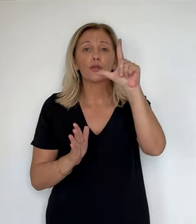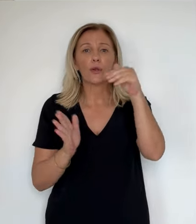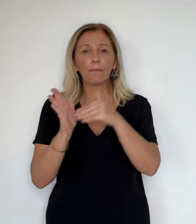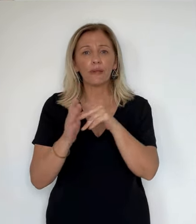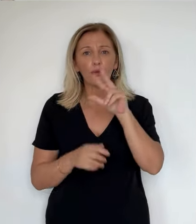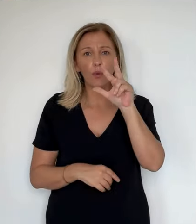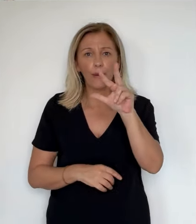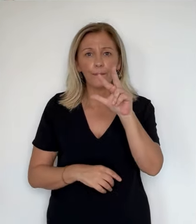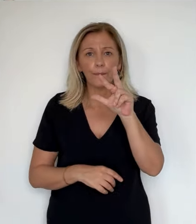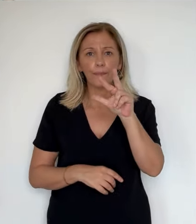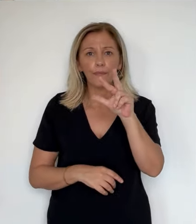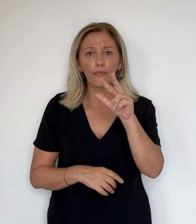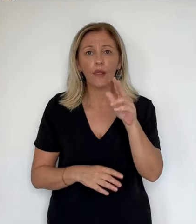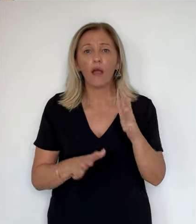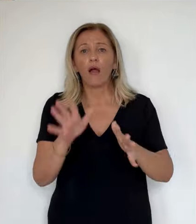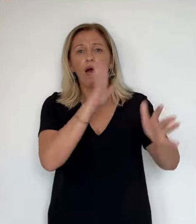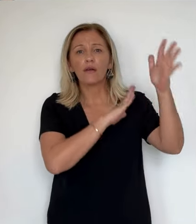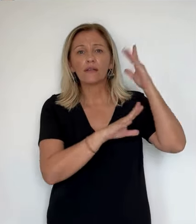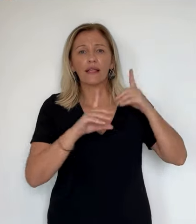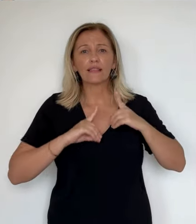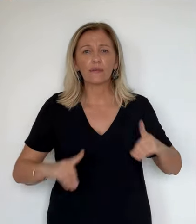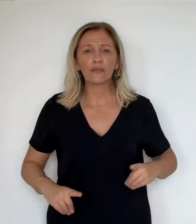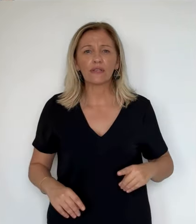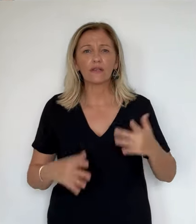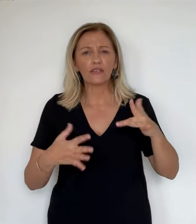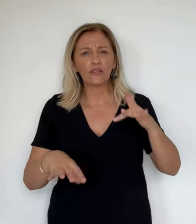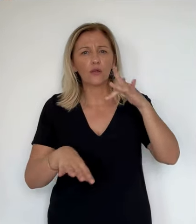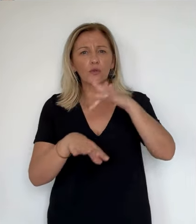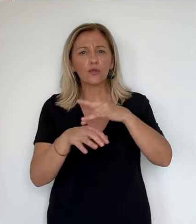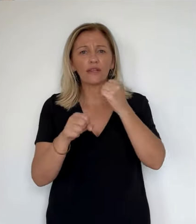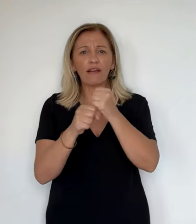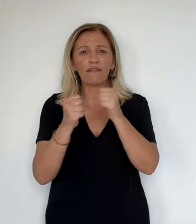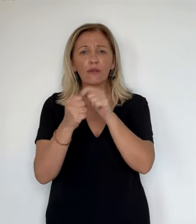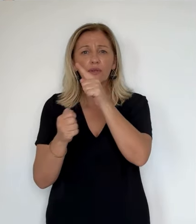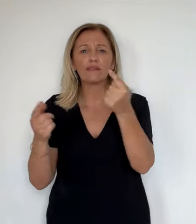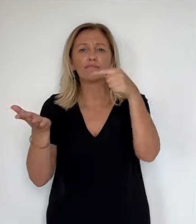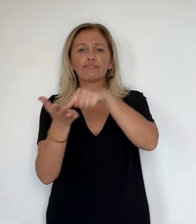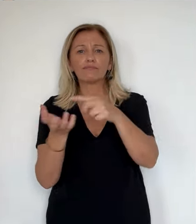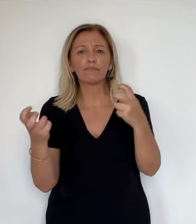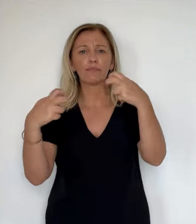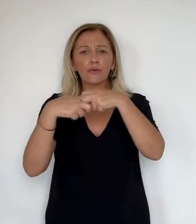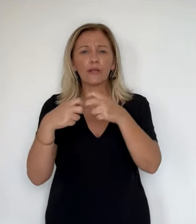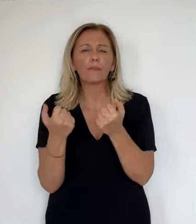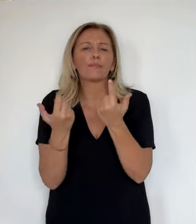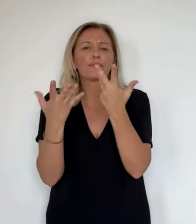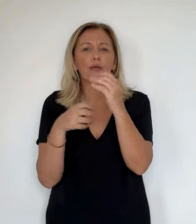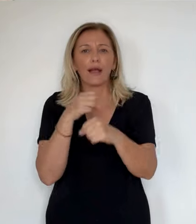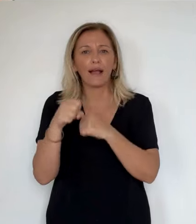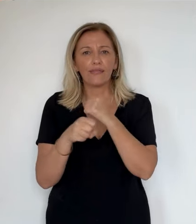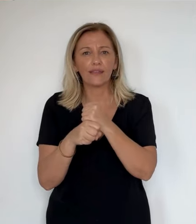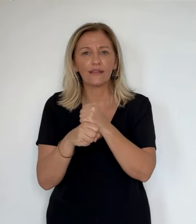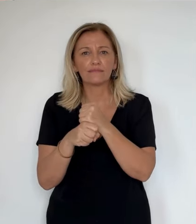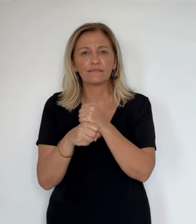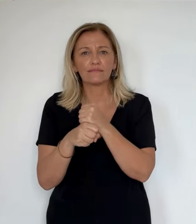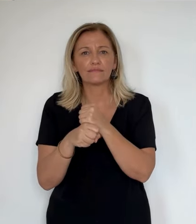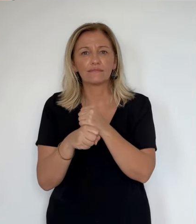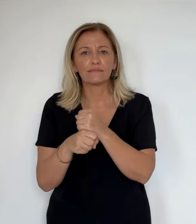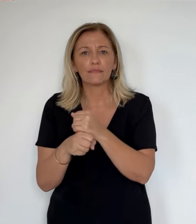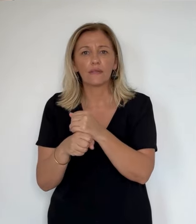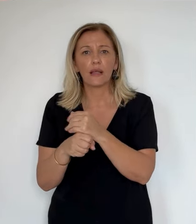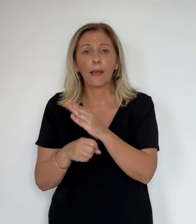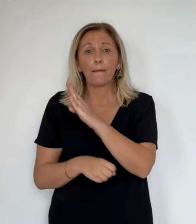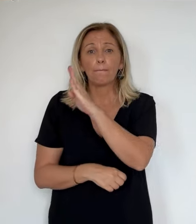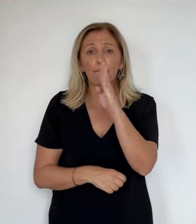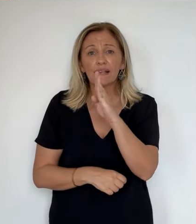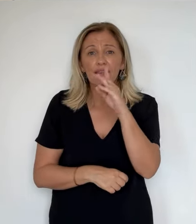François Alphonse, y de Femma à Gours, a lui côtoyé Michel Barnier à Bruxelles, durant plusieurs années. C'est un homme politique expérimenté,